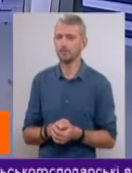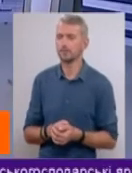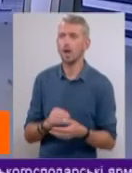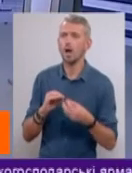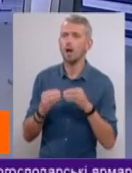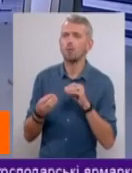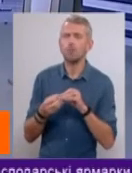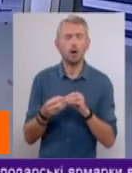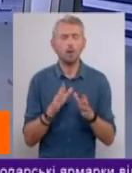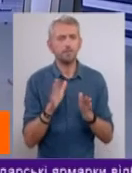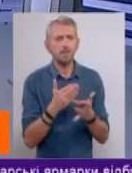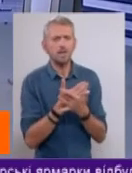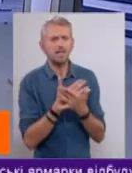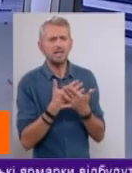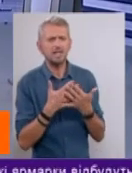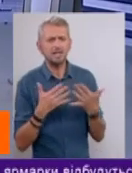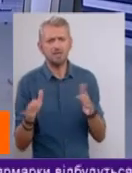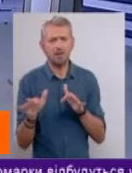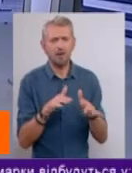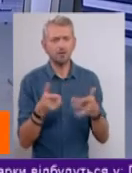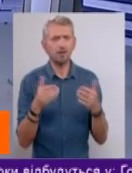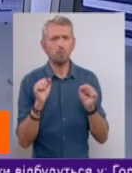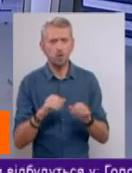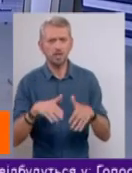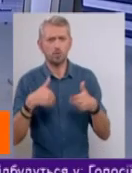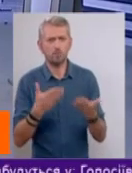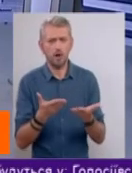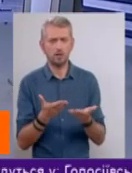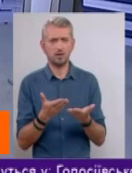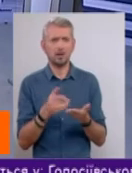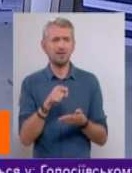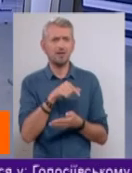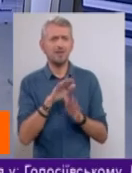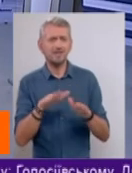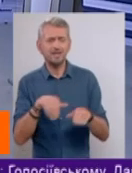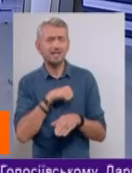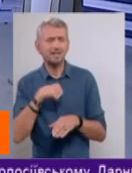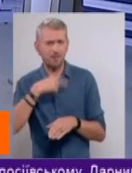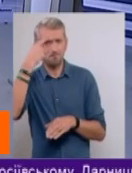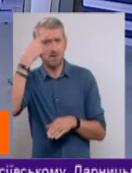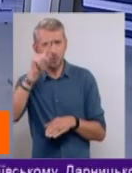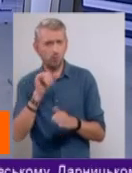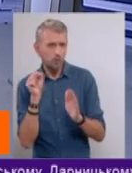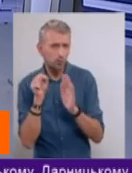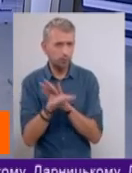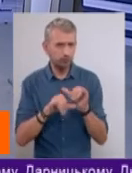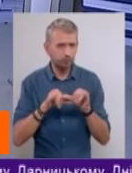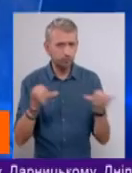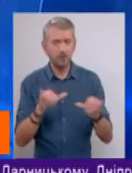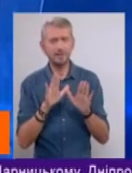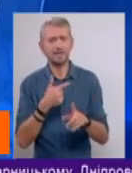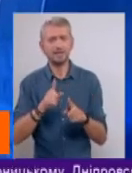різних акцій, які можна запропонувати, які діти самі придумають і самі запустять. І тільки цей